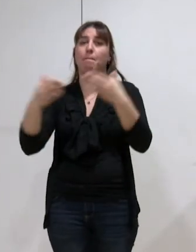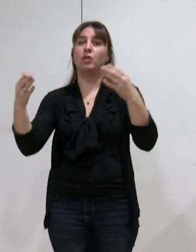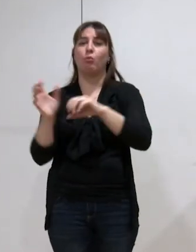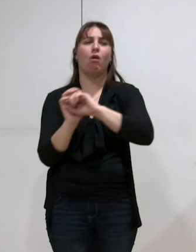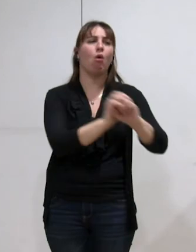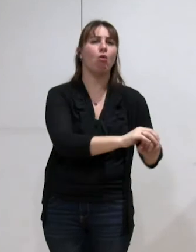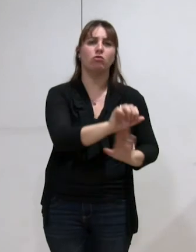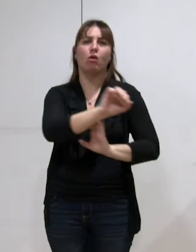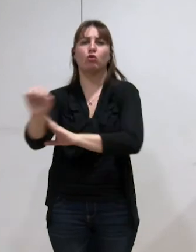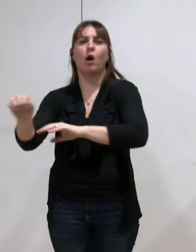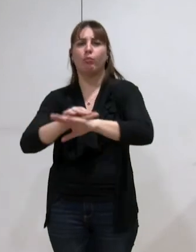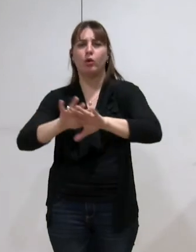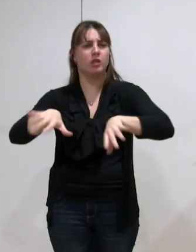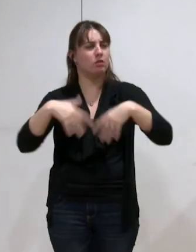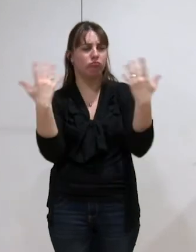droite ou de gauche